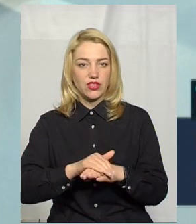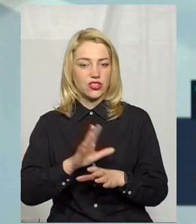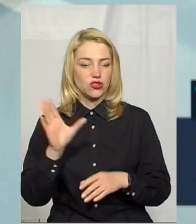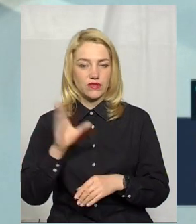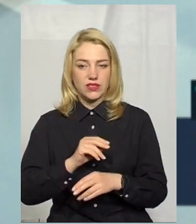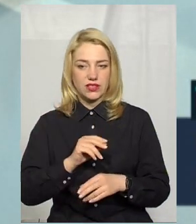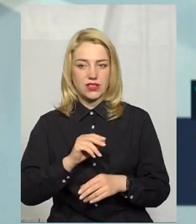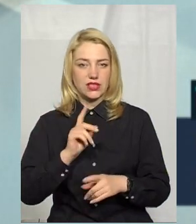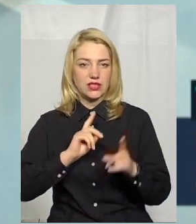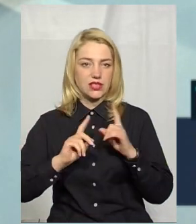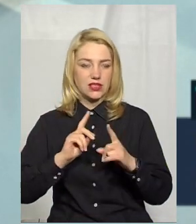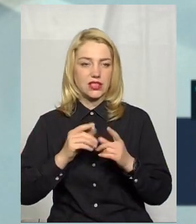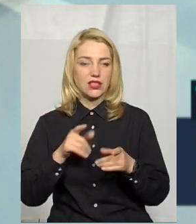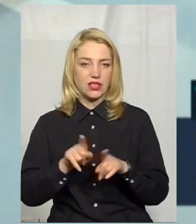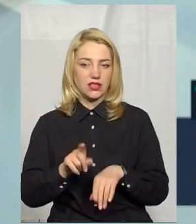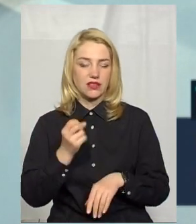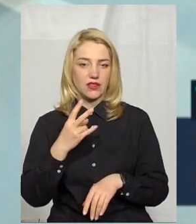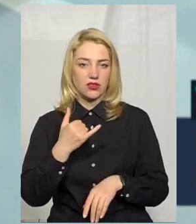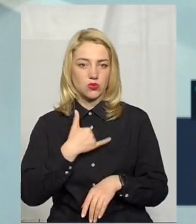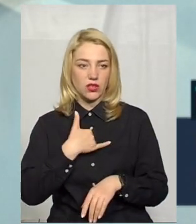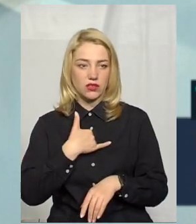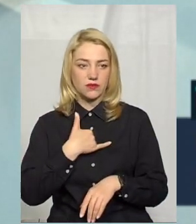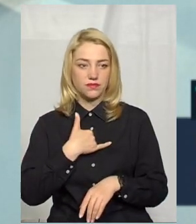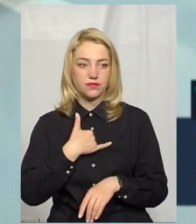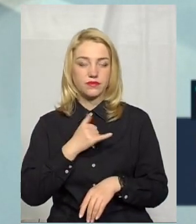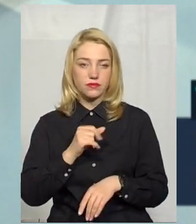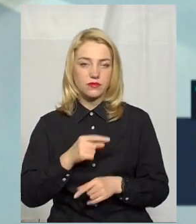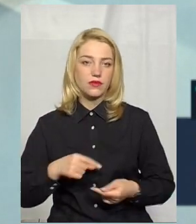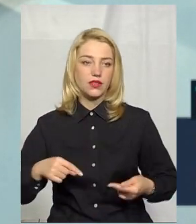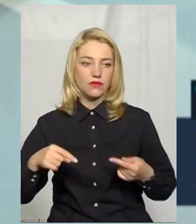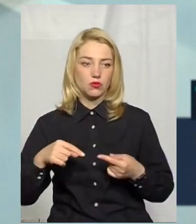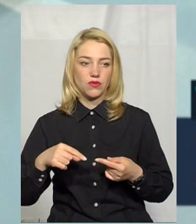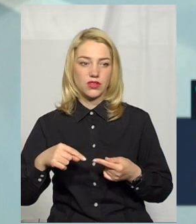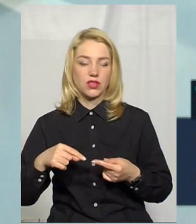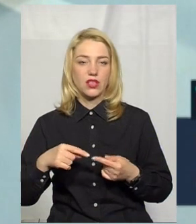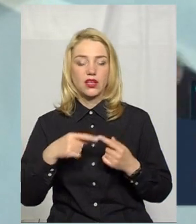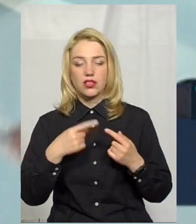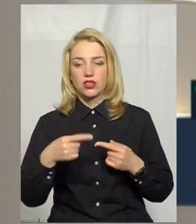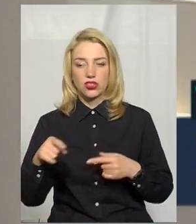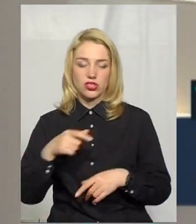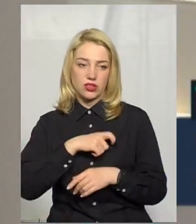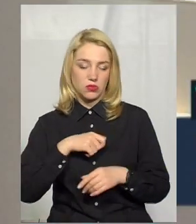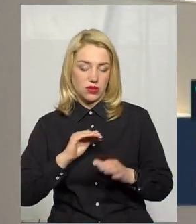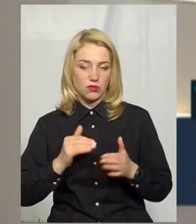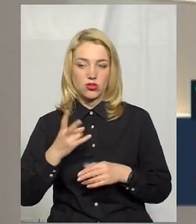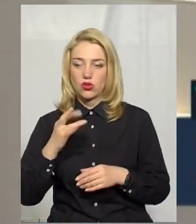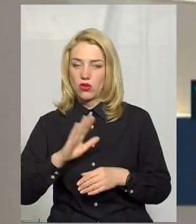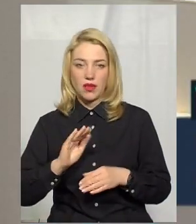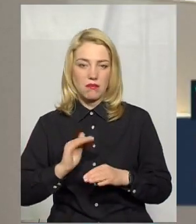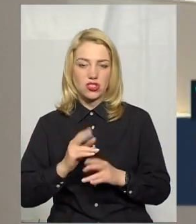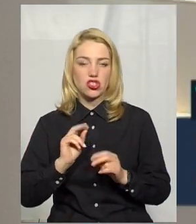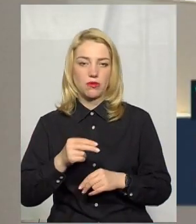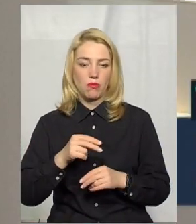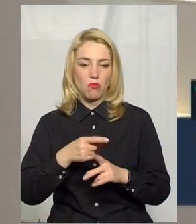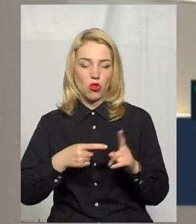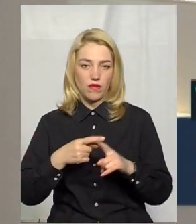засідання, таких 12 у нас, ну і, відповідно, решта депутатів вже менша Але не менше половини,